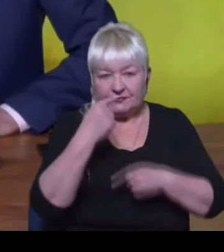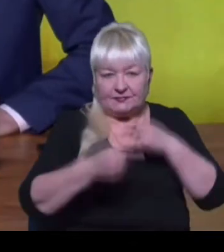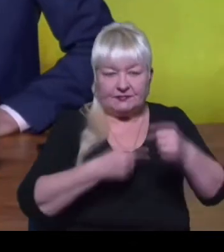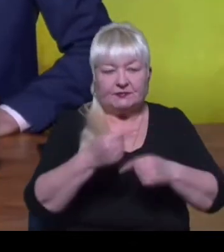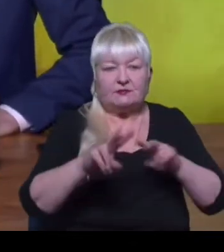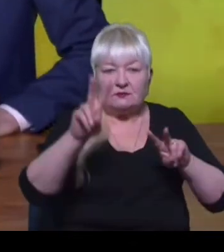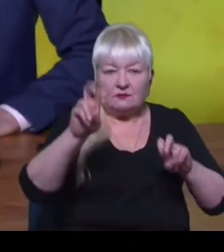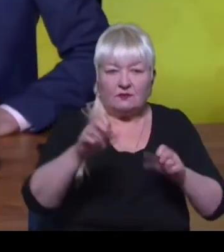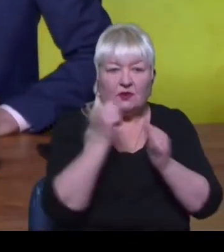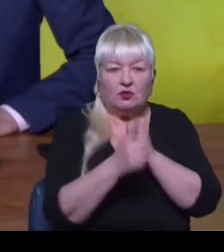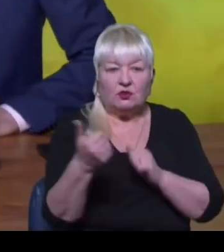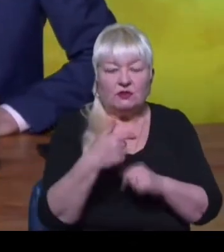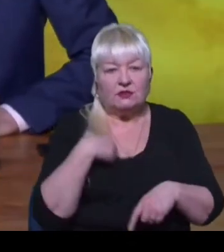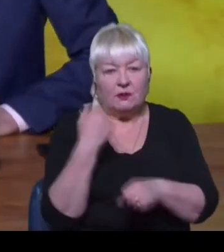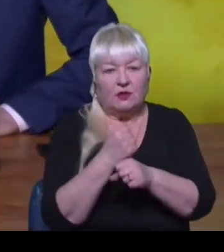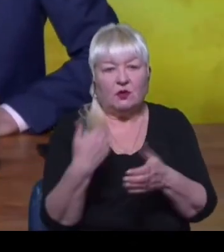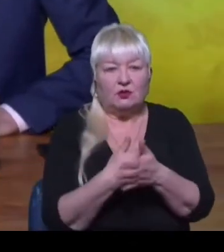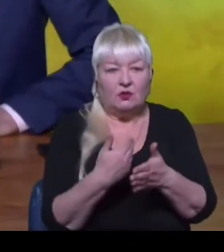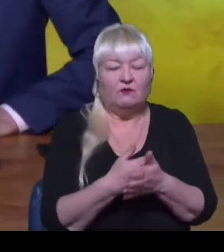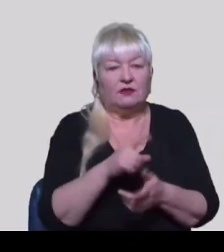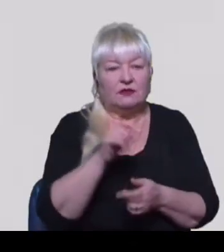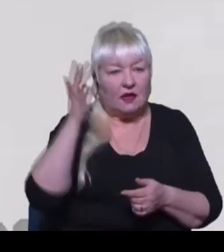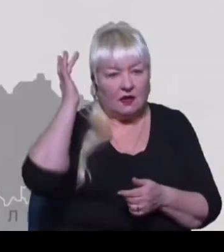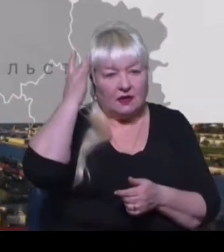Щотижня ми робимо огляд новин із Криму.